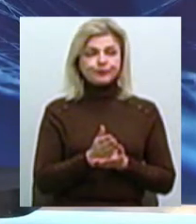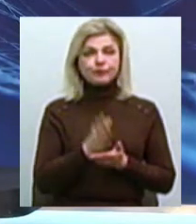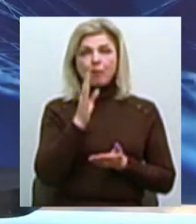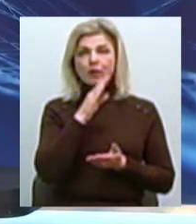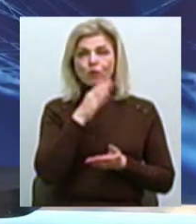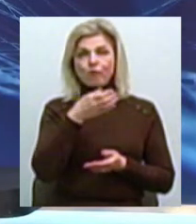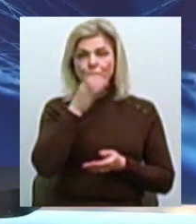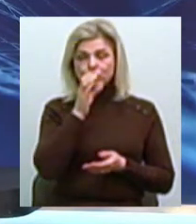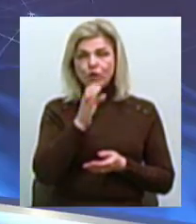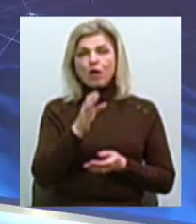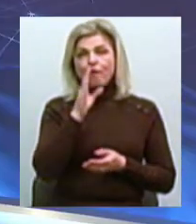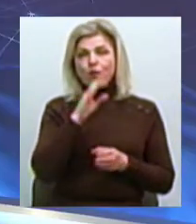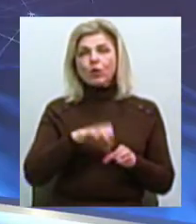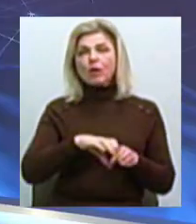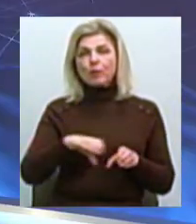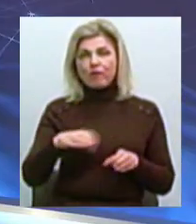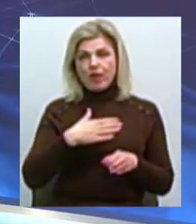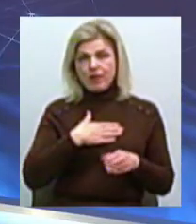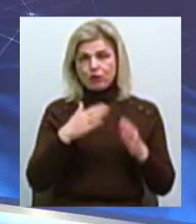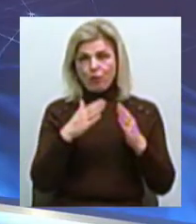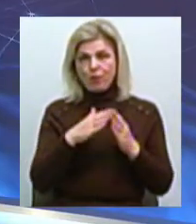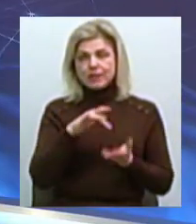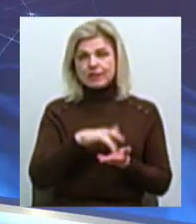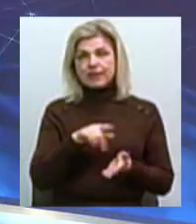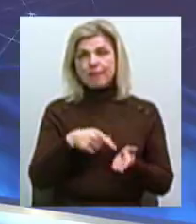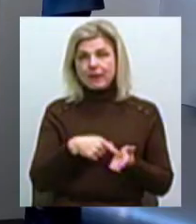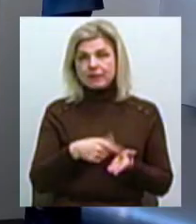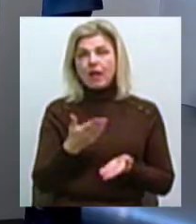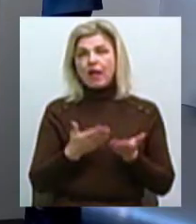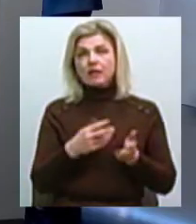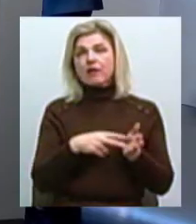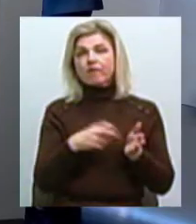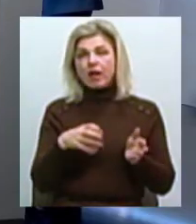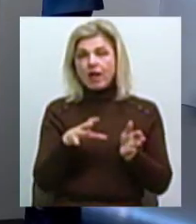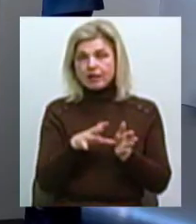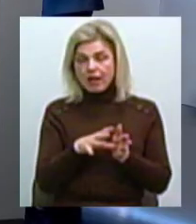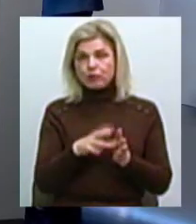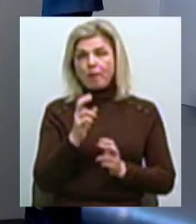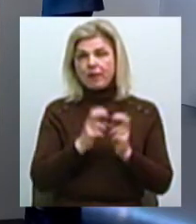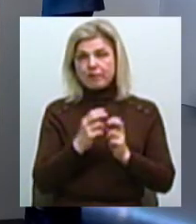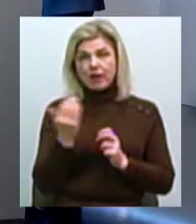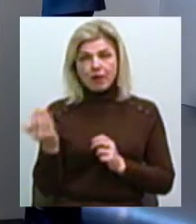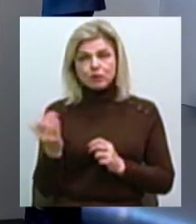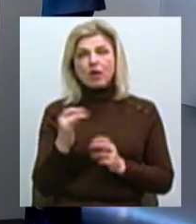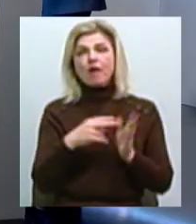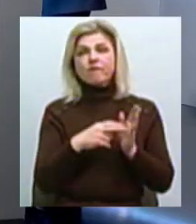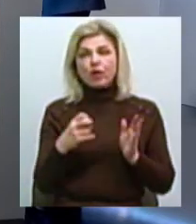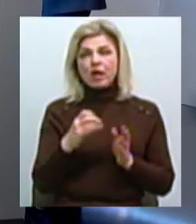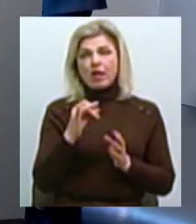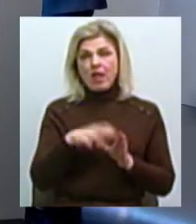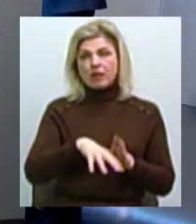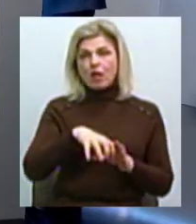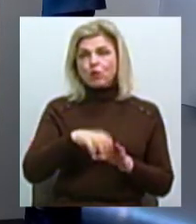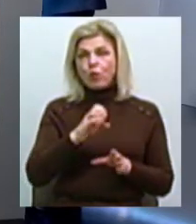водою водопроводи наших будинків в центрі міста Тому, якщо відключать електроенергію у підприємство, то і відключать ці насоси